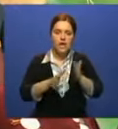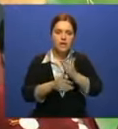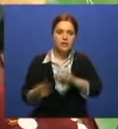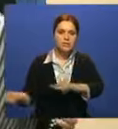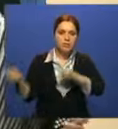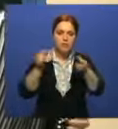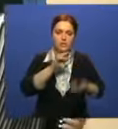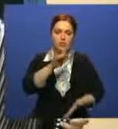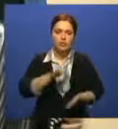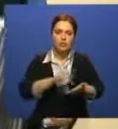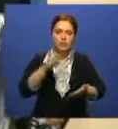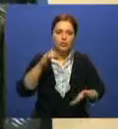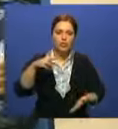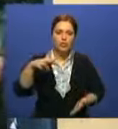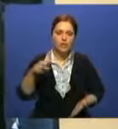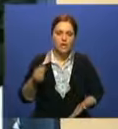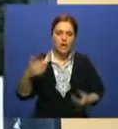давнишнюю мечту артистов – баян.